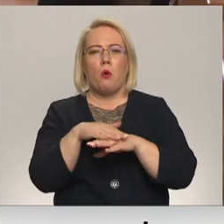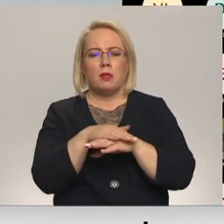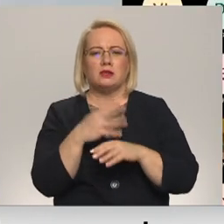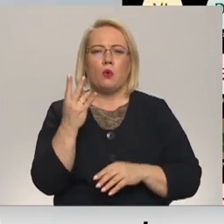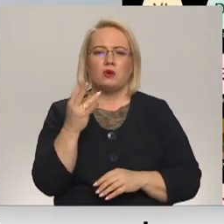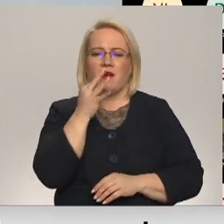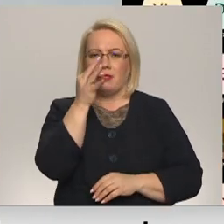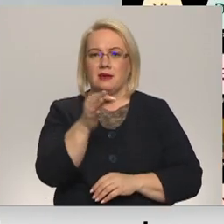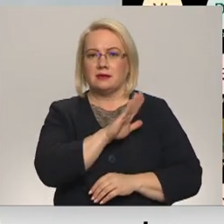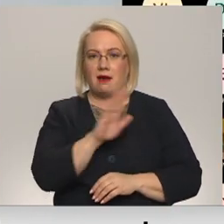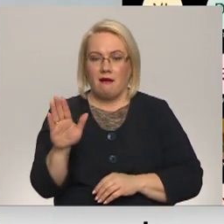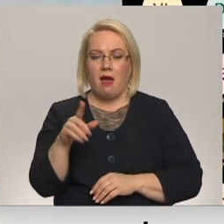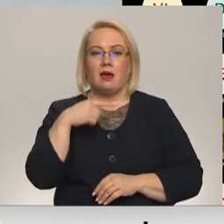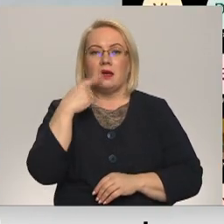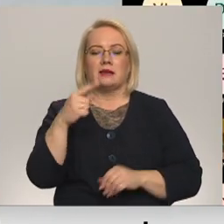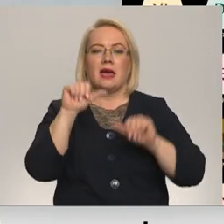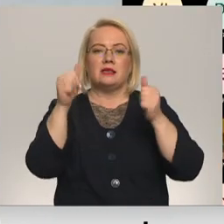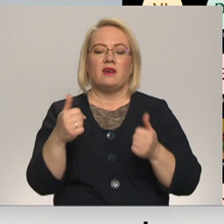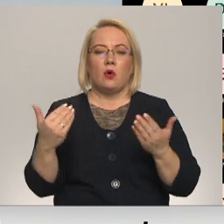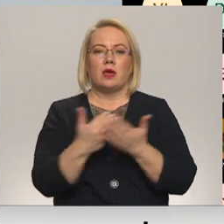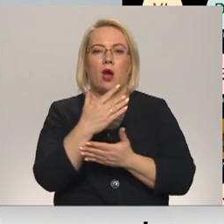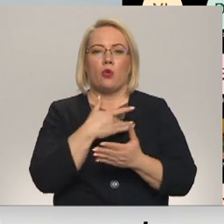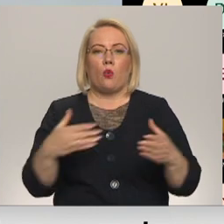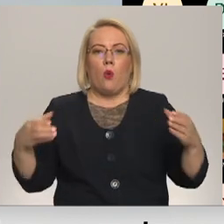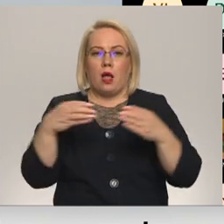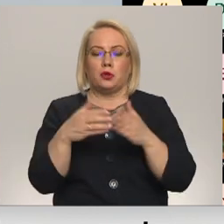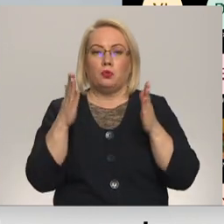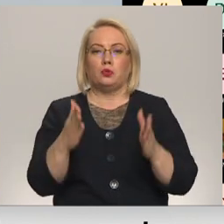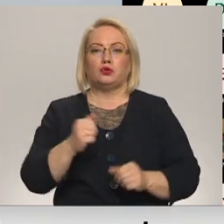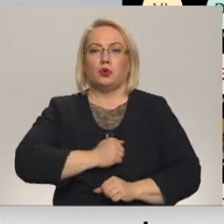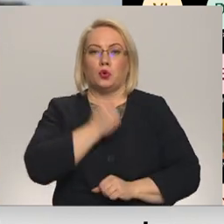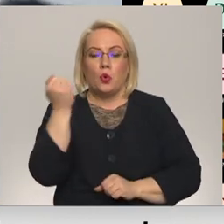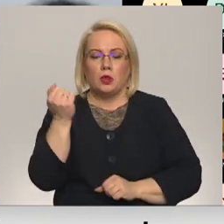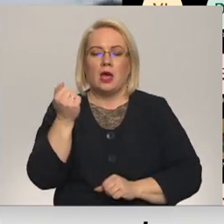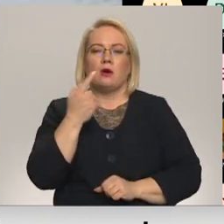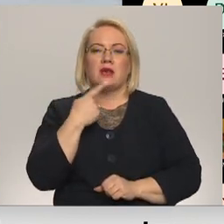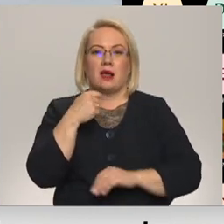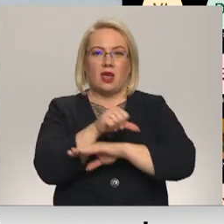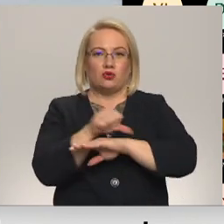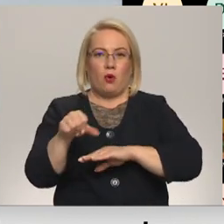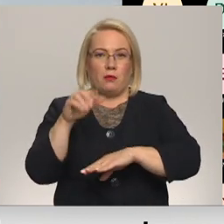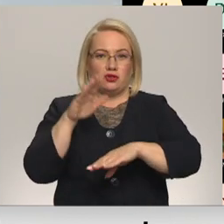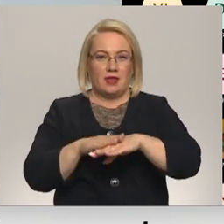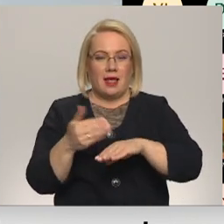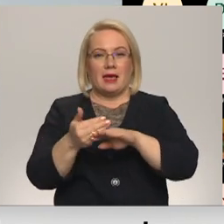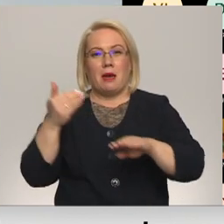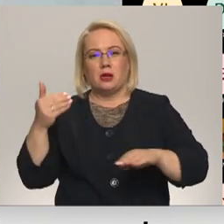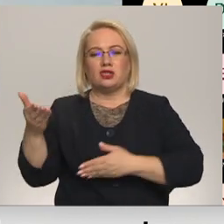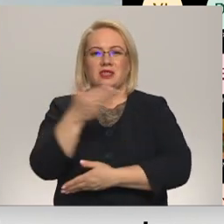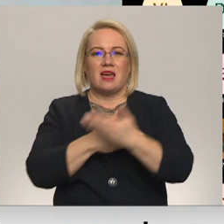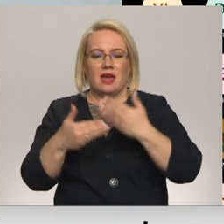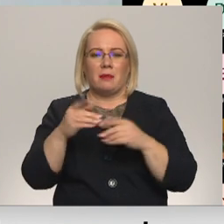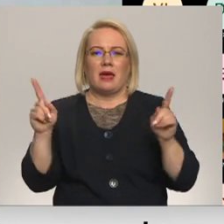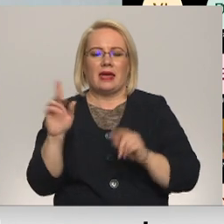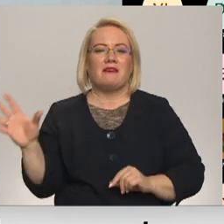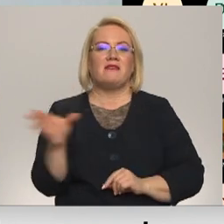nosaukts. Jāpiepilst gan, ka izveidot jaunu koalīciju būs ļoti grūti, jo sārganās līnijas dēļ iepriekšējām sadarbībām ir teju visiem